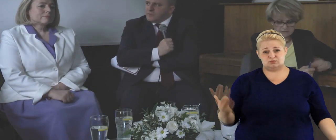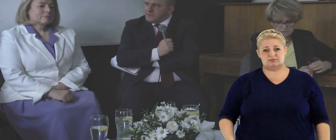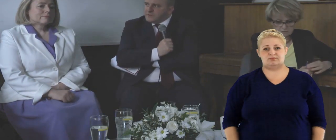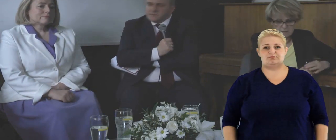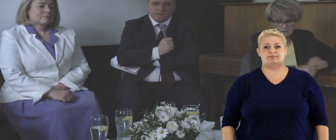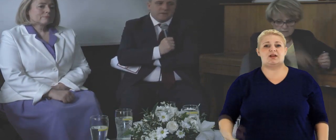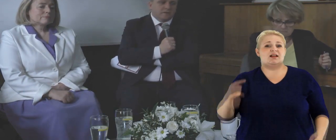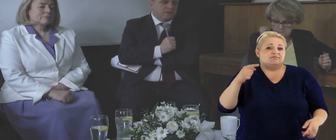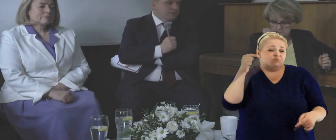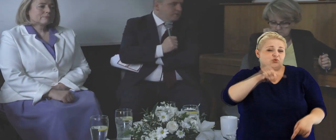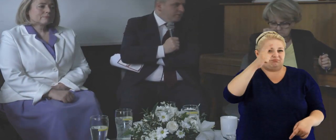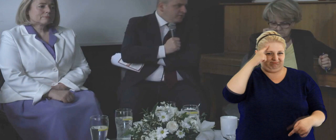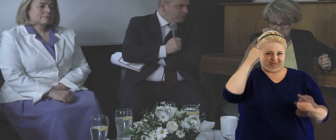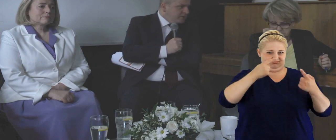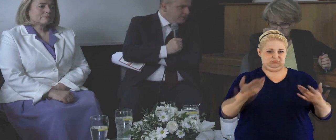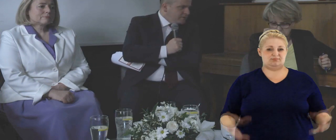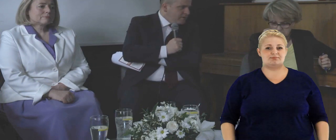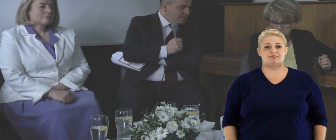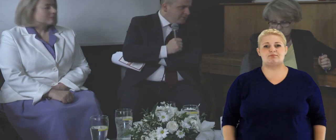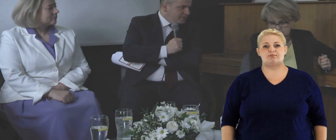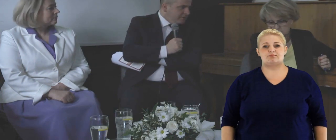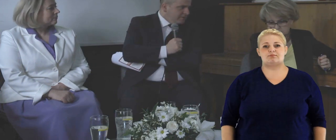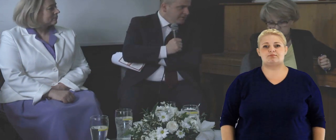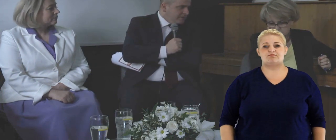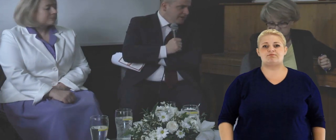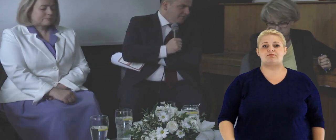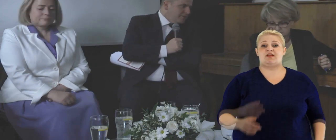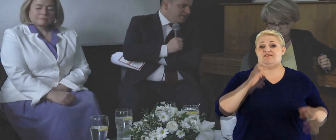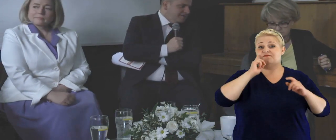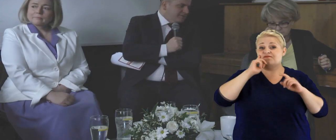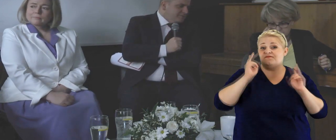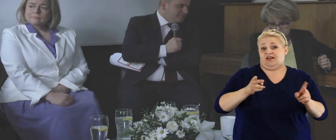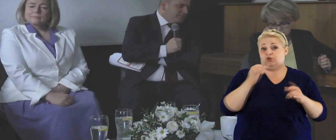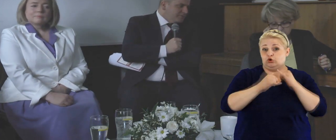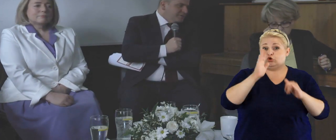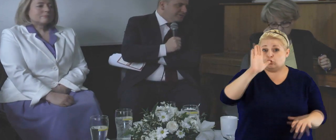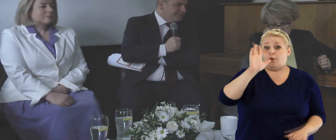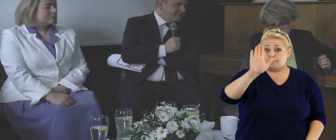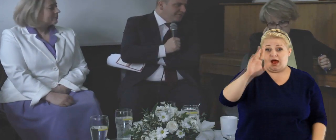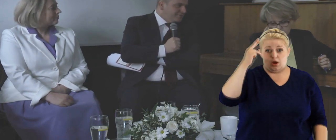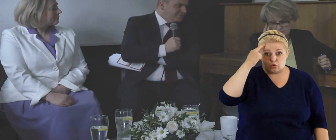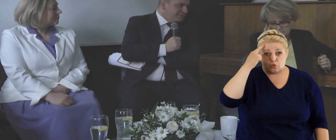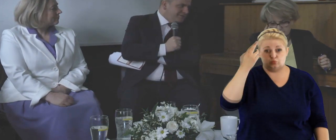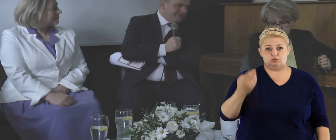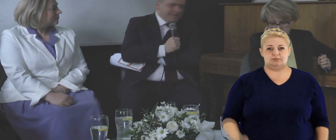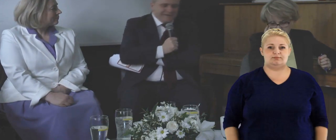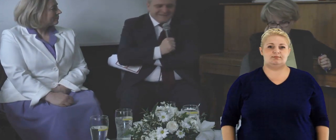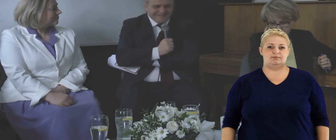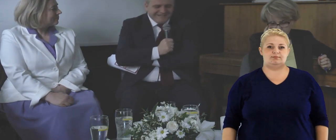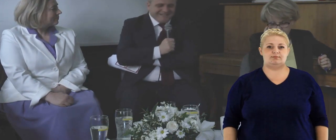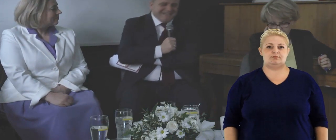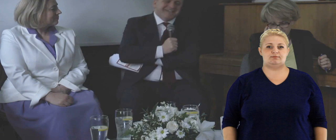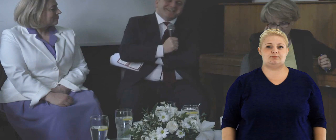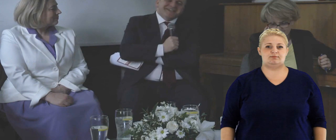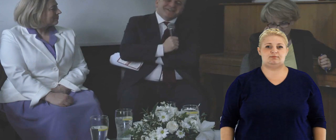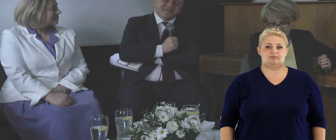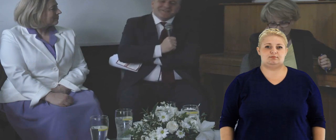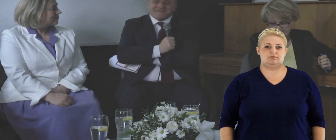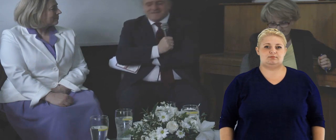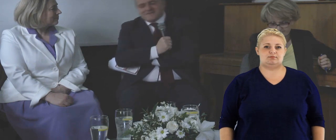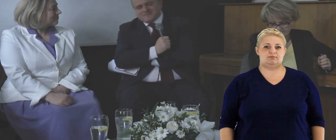argumentację, jak ktoś ma, no tak, ale my razem jakbyśmy połączyli, to w ogóle już jest genialne, nie tak.